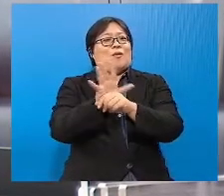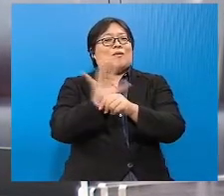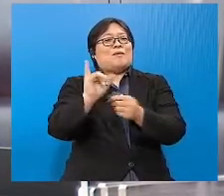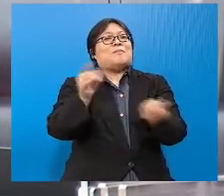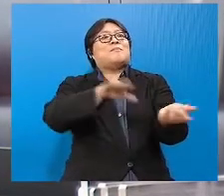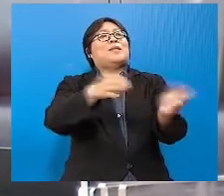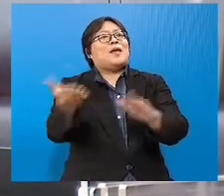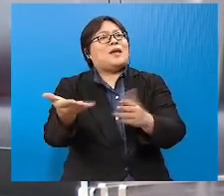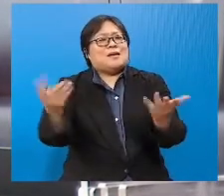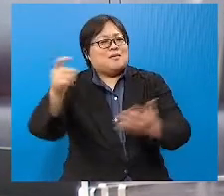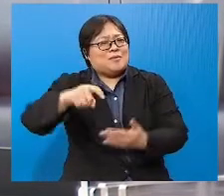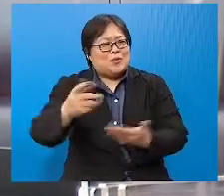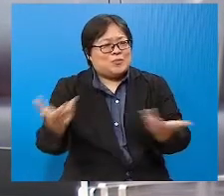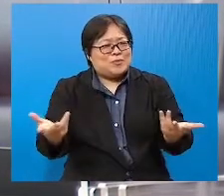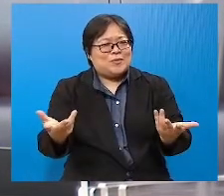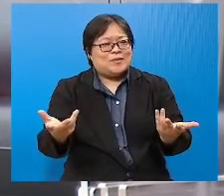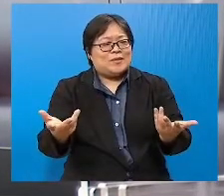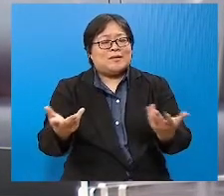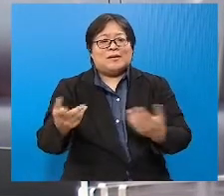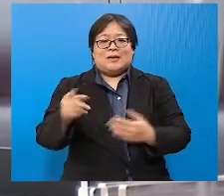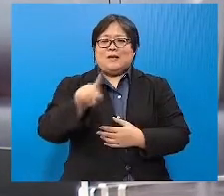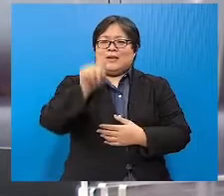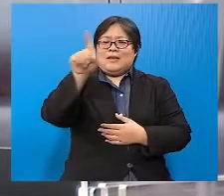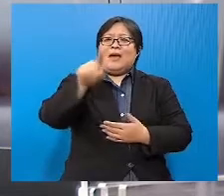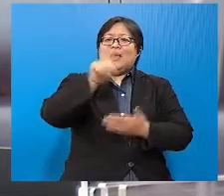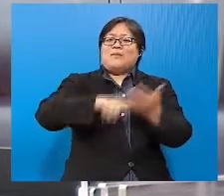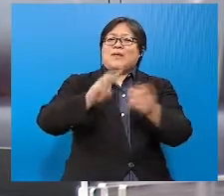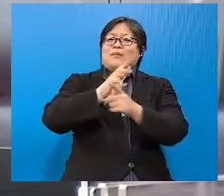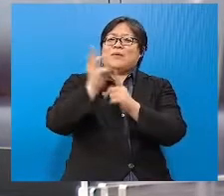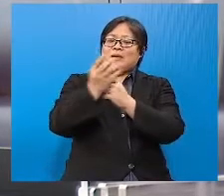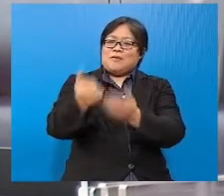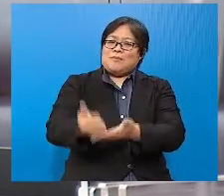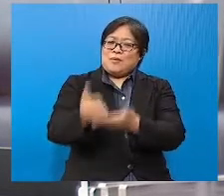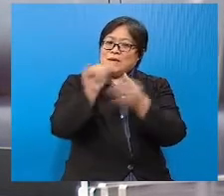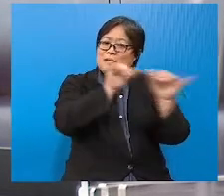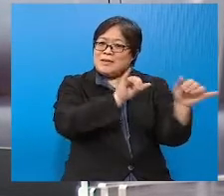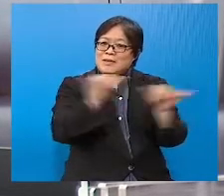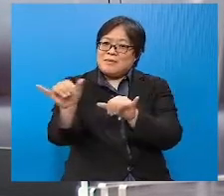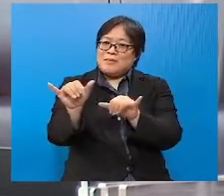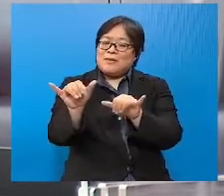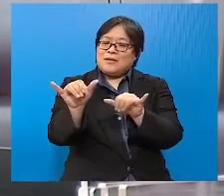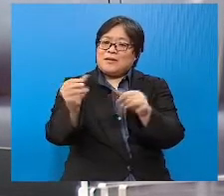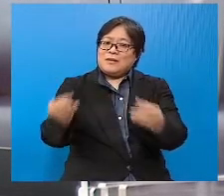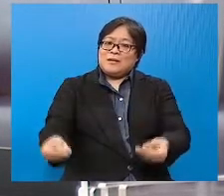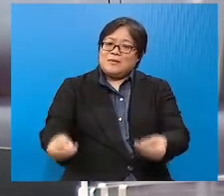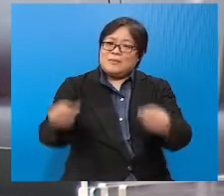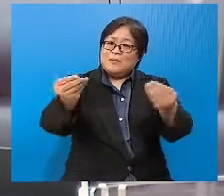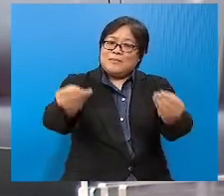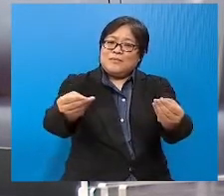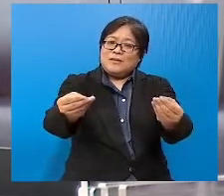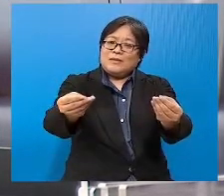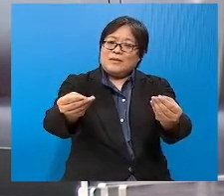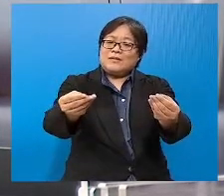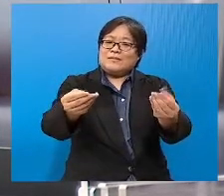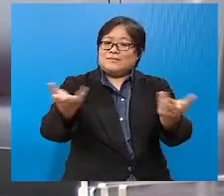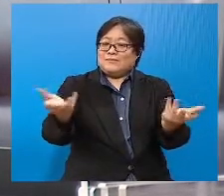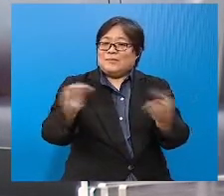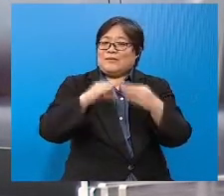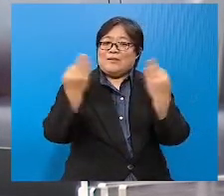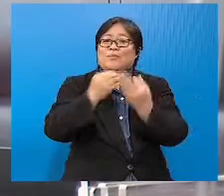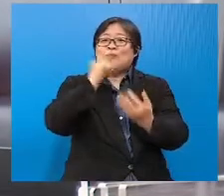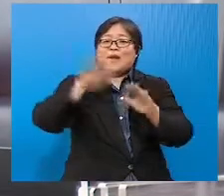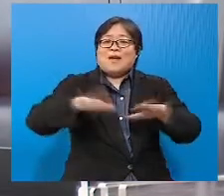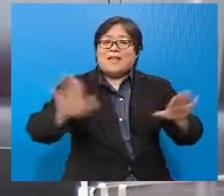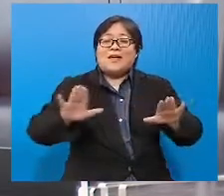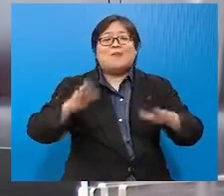memerlukan. Jadi apakah kebajikan atau pembantuan yang sama boleh diberikan kepada mereka ini? Bukan